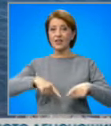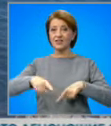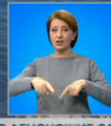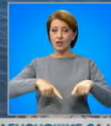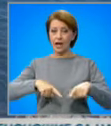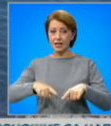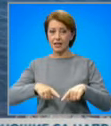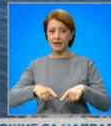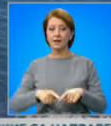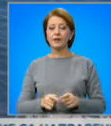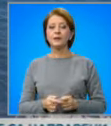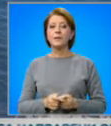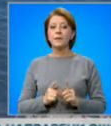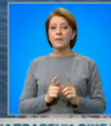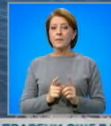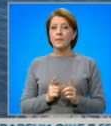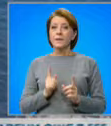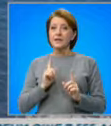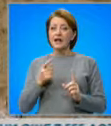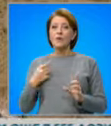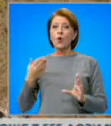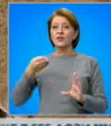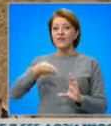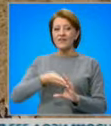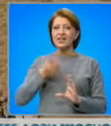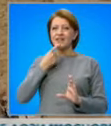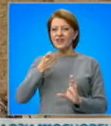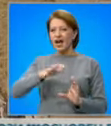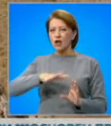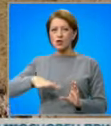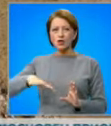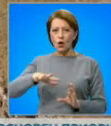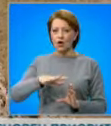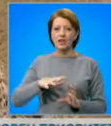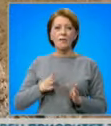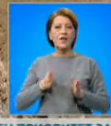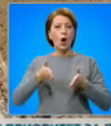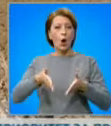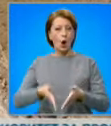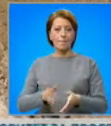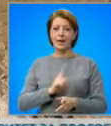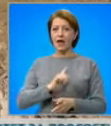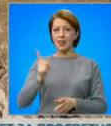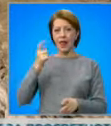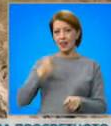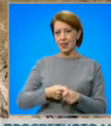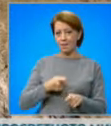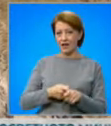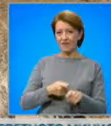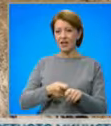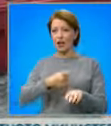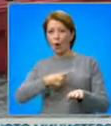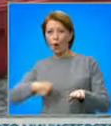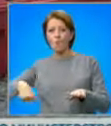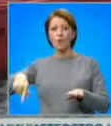който да го въведе в тази зона. Но корабът не е направил необходимия поворот и е продължил да плава